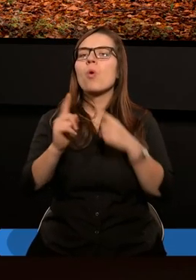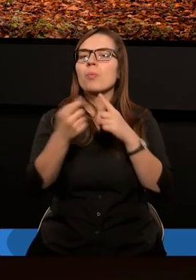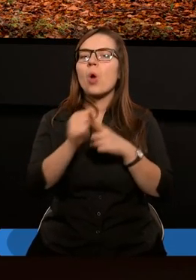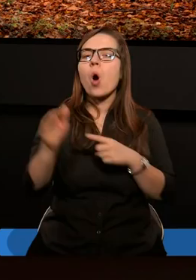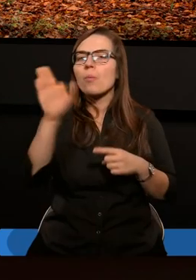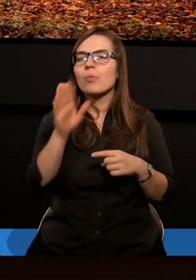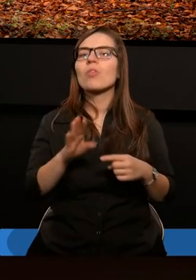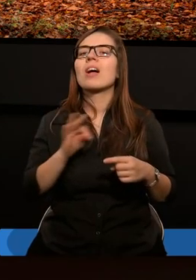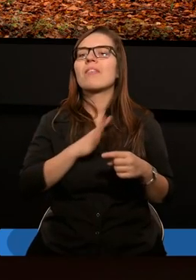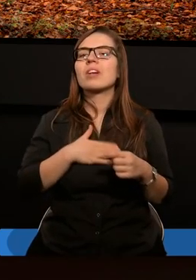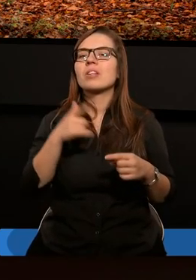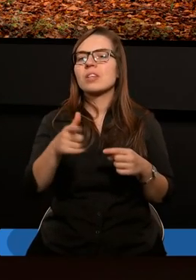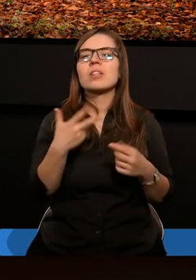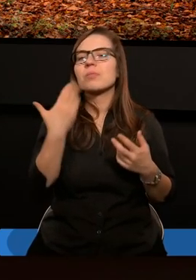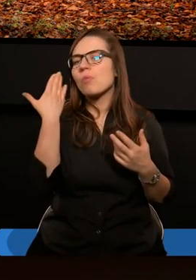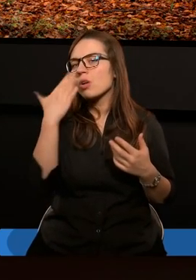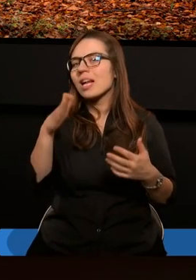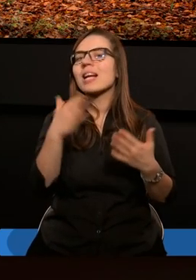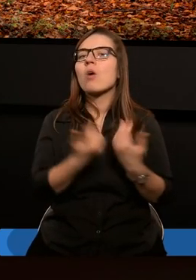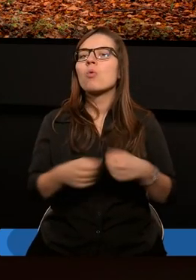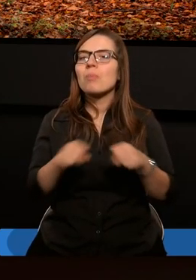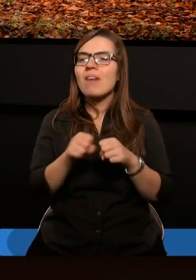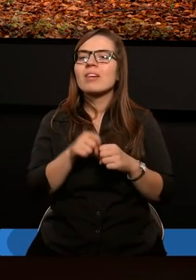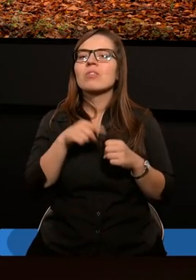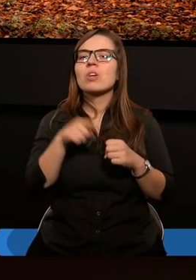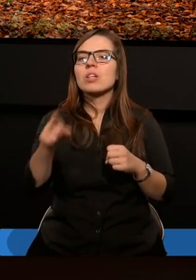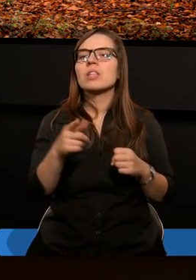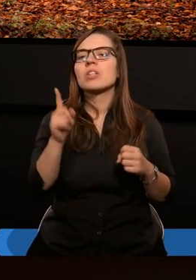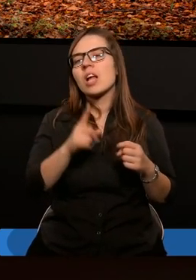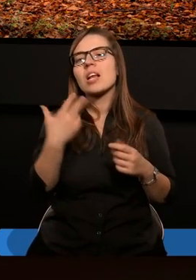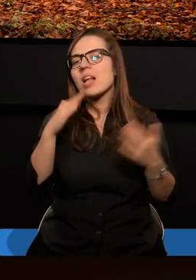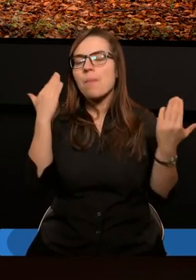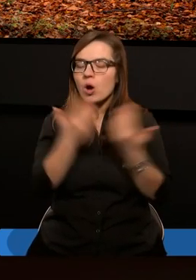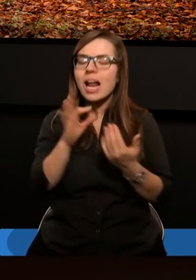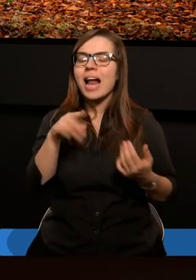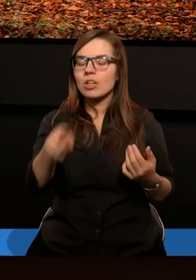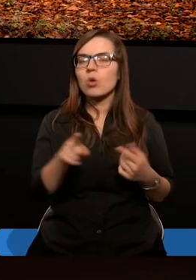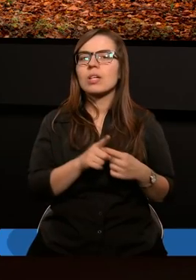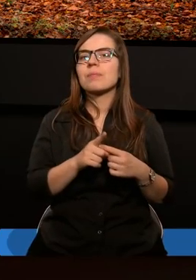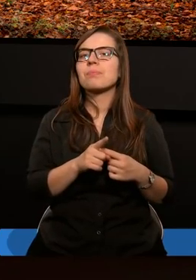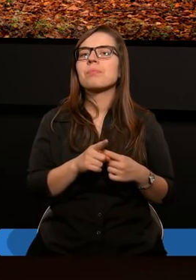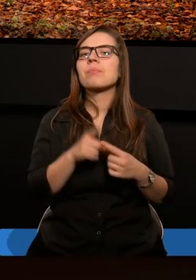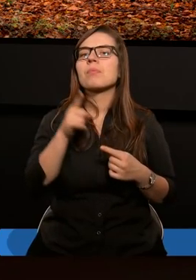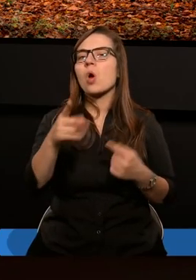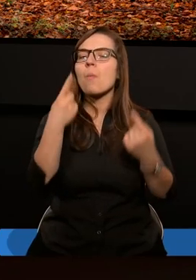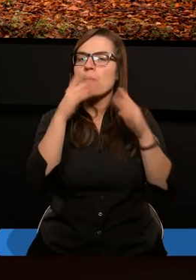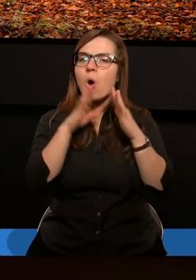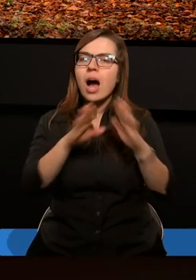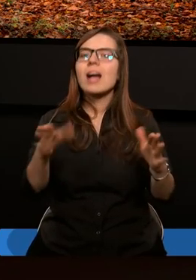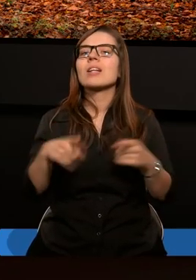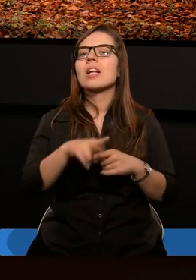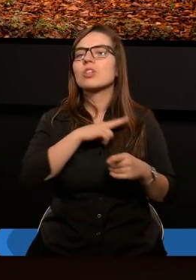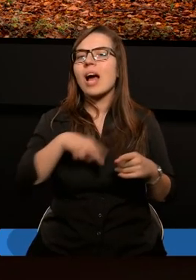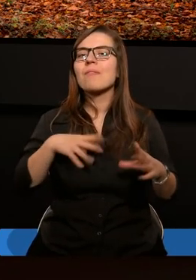pochodzi od Boga, własne usiłowali ustanowić, bo nie znali usprawiedliwienia Bożego albo raczej może nawet nie poznali Go. To pokazuje